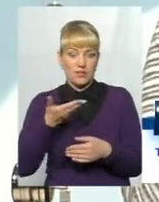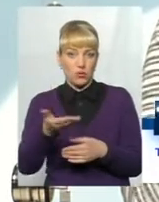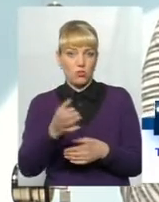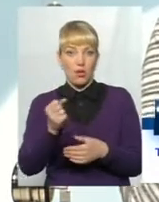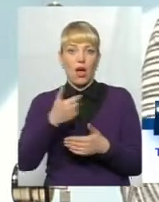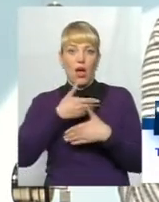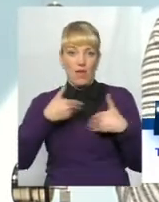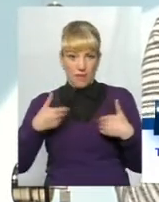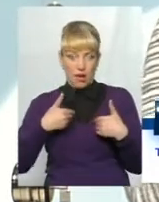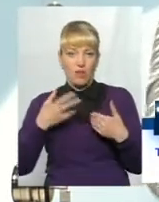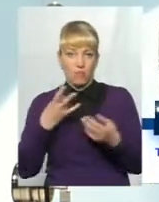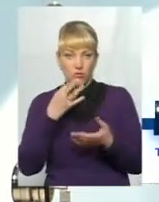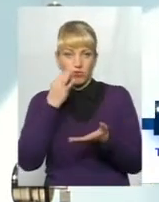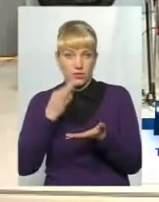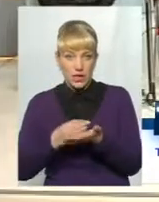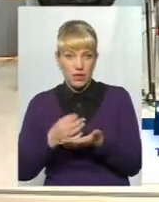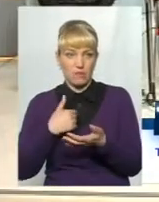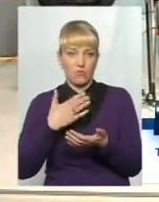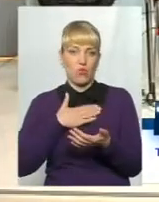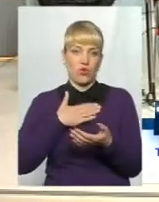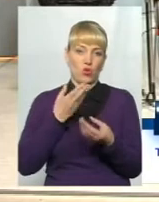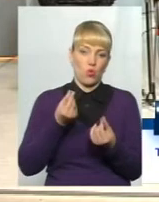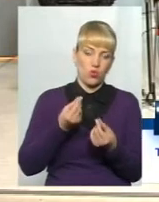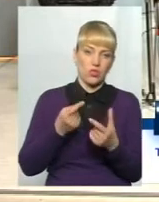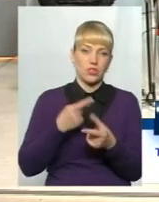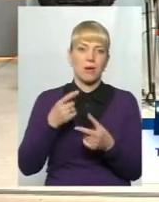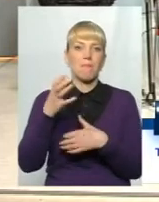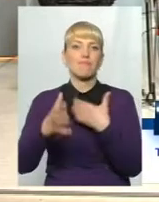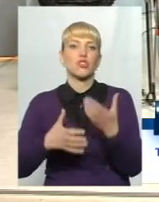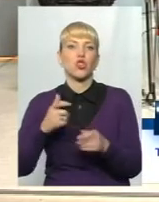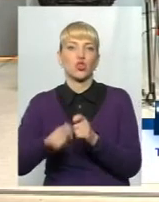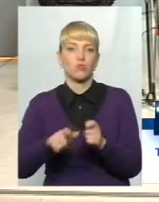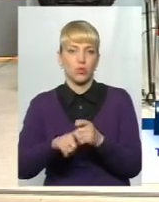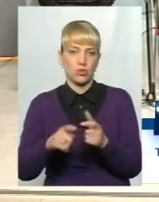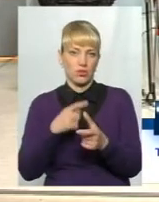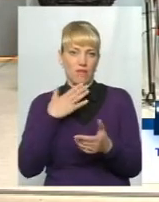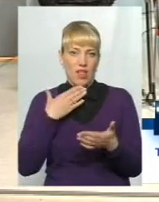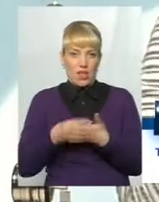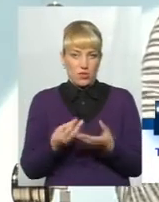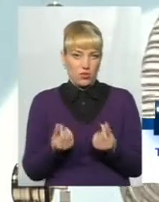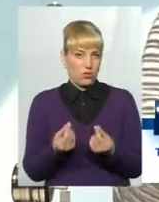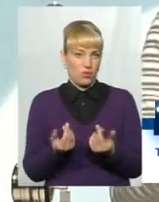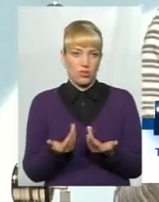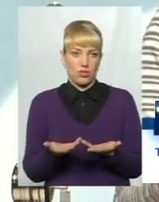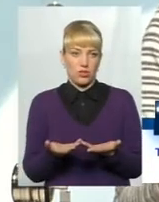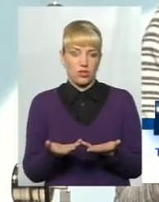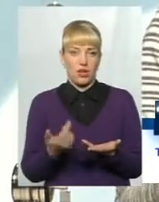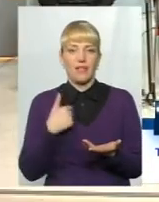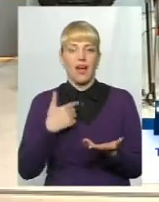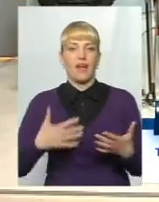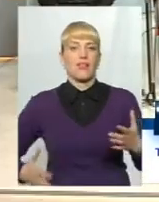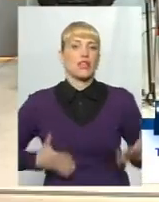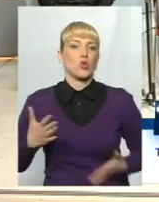час мої кошти, чи це міжнародних донорів кошти, чи це навіть наші власні кошти, як ентузіастів.